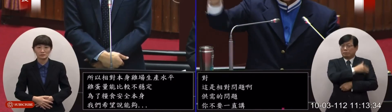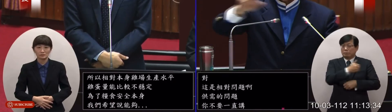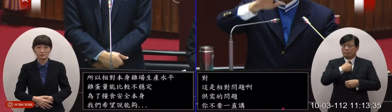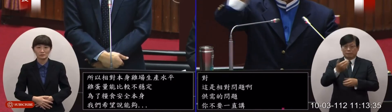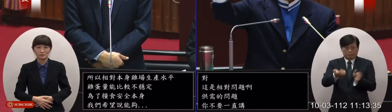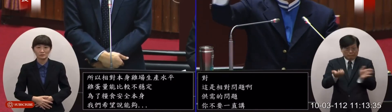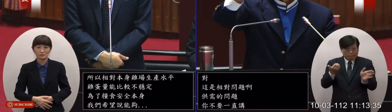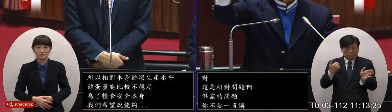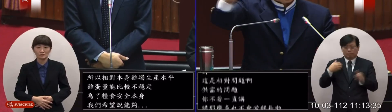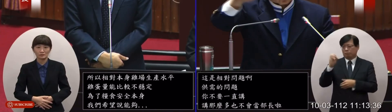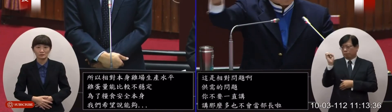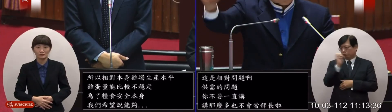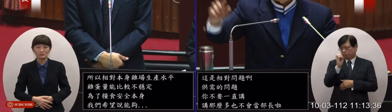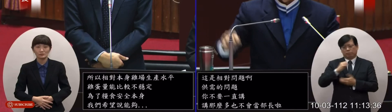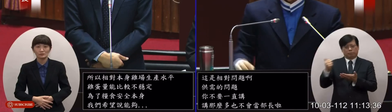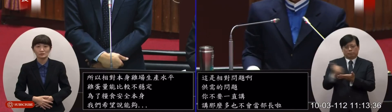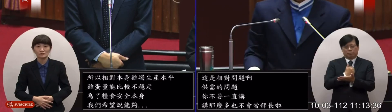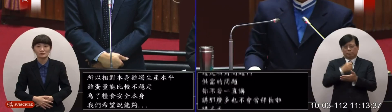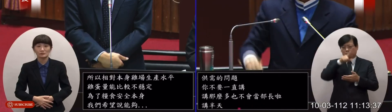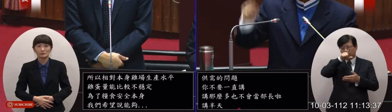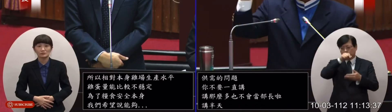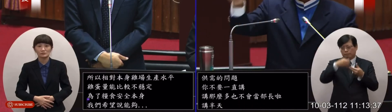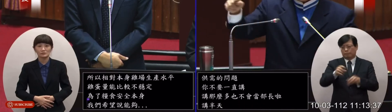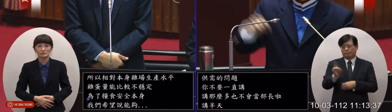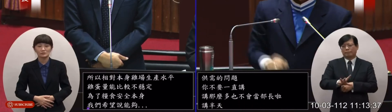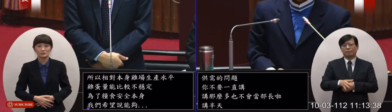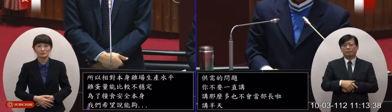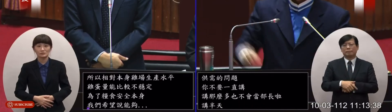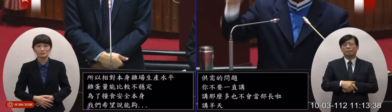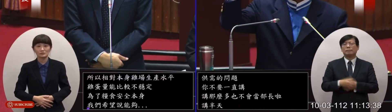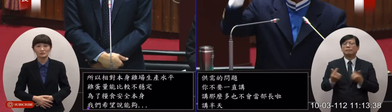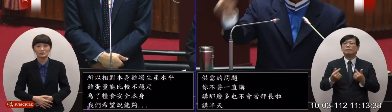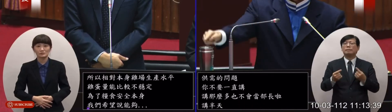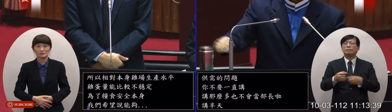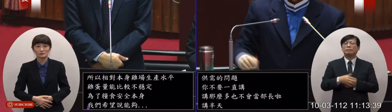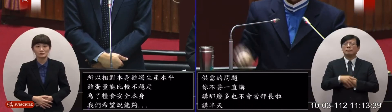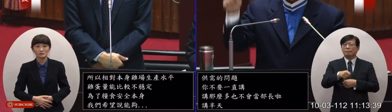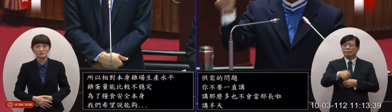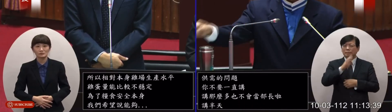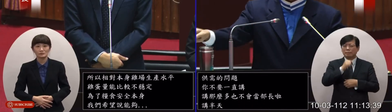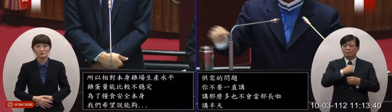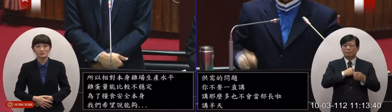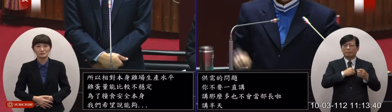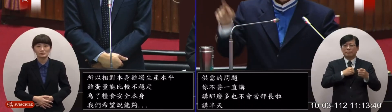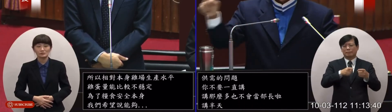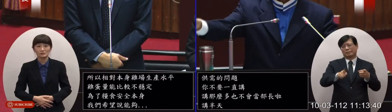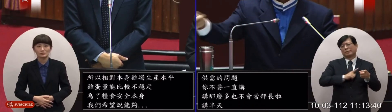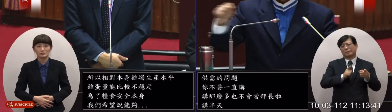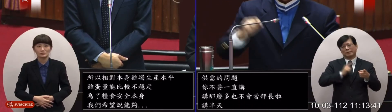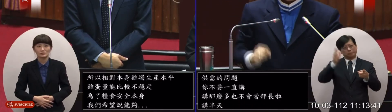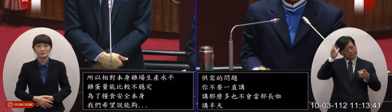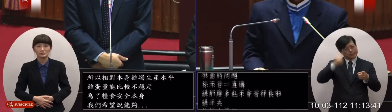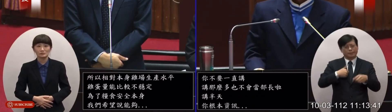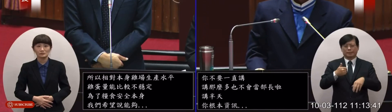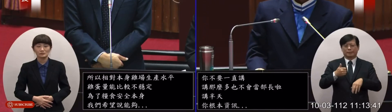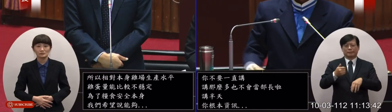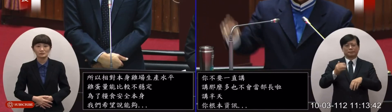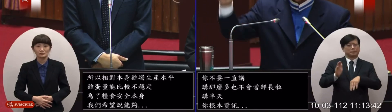中之前沒有進口過雞蛋包括什麼這個主委崩壇寒暗